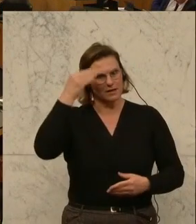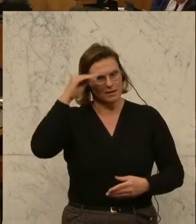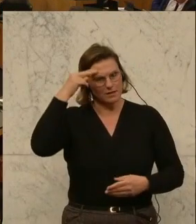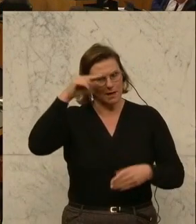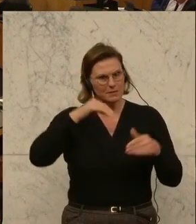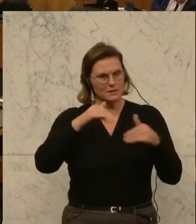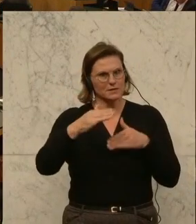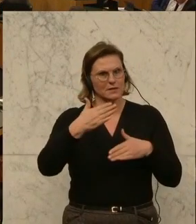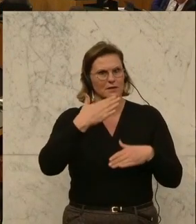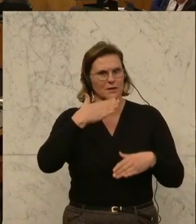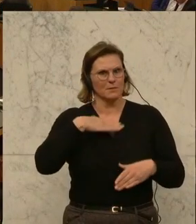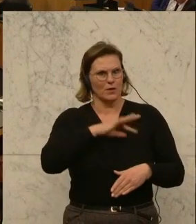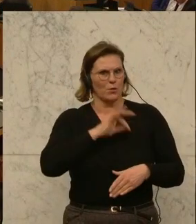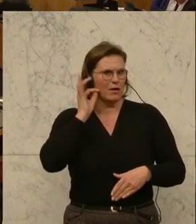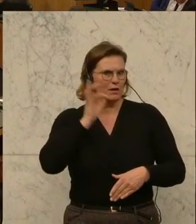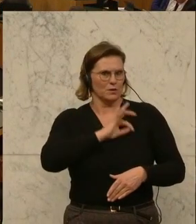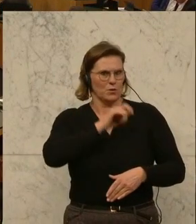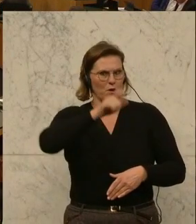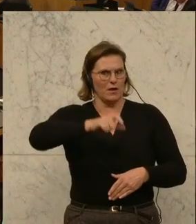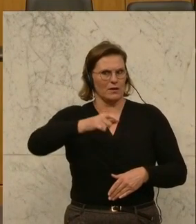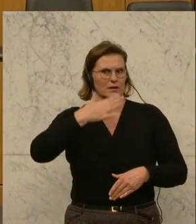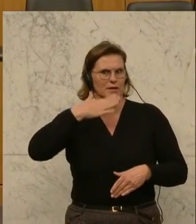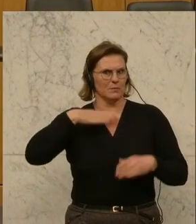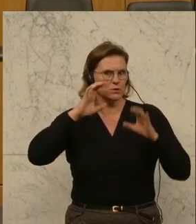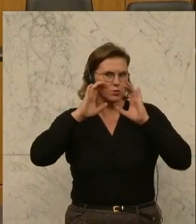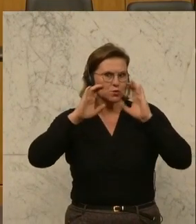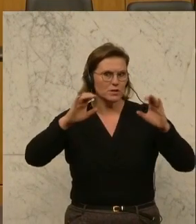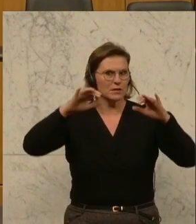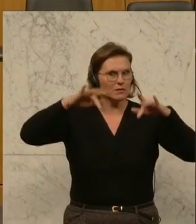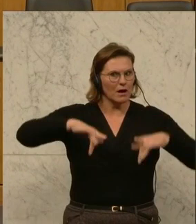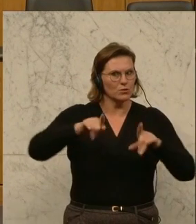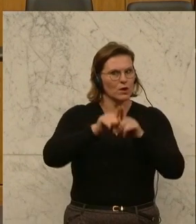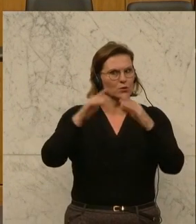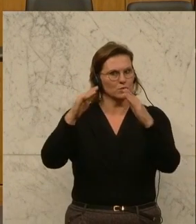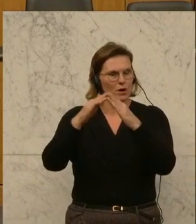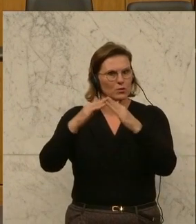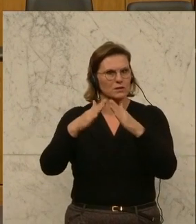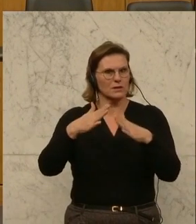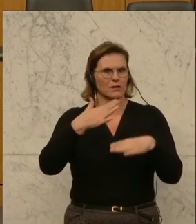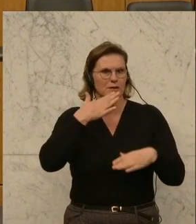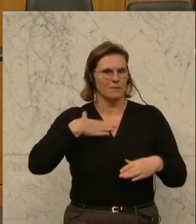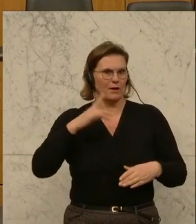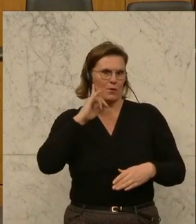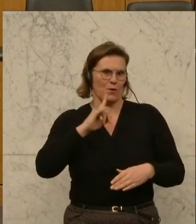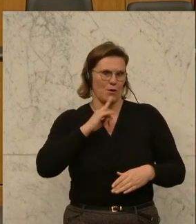Die nächste Rednerin ist von der Nähe aus, es ist Fiona Fiedler. Liebe gehörlose Menschen,